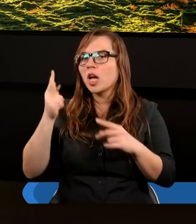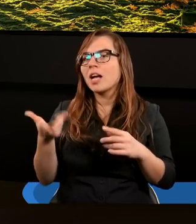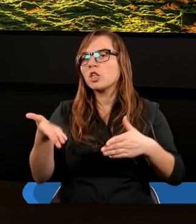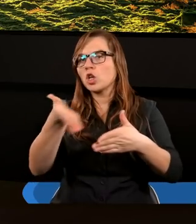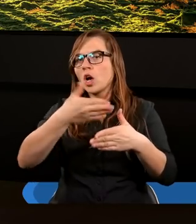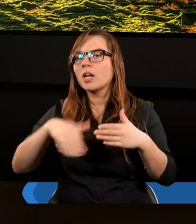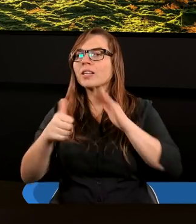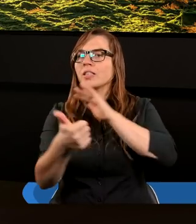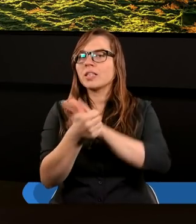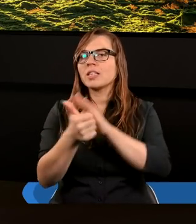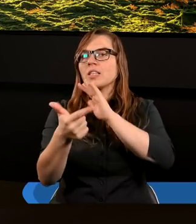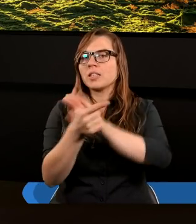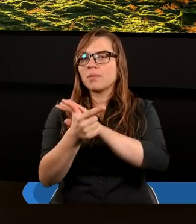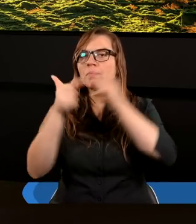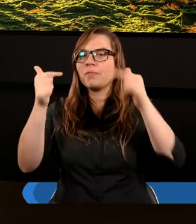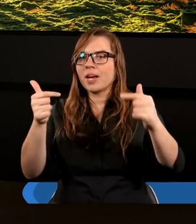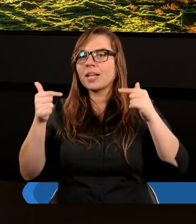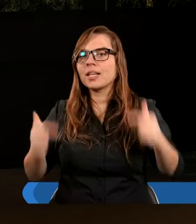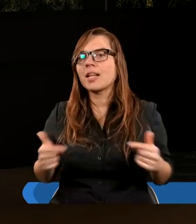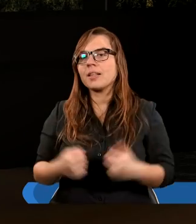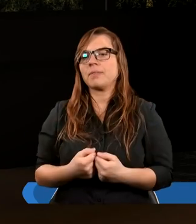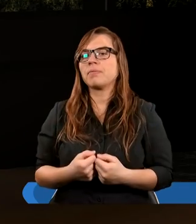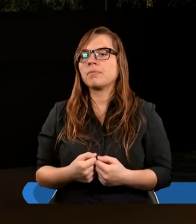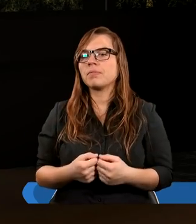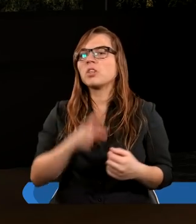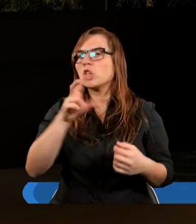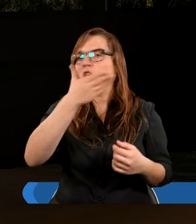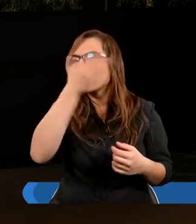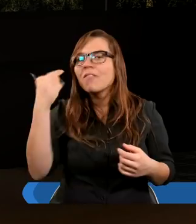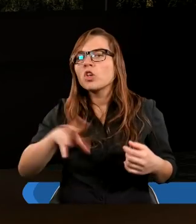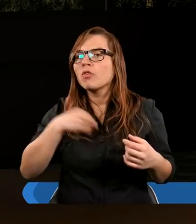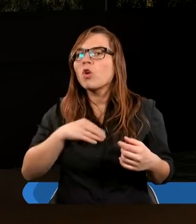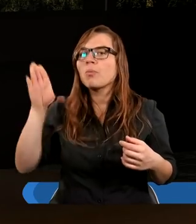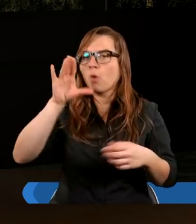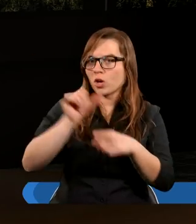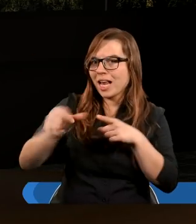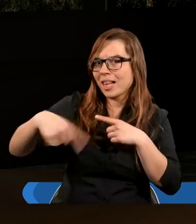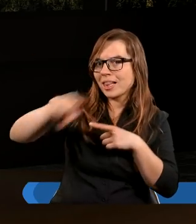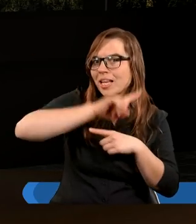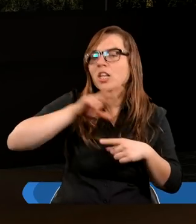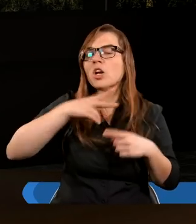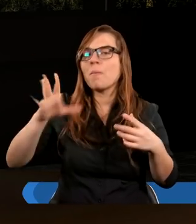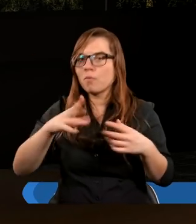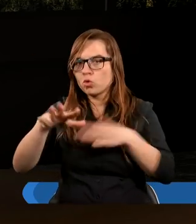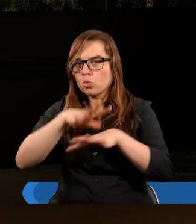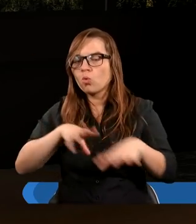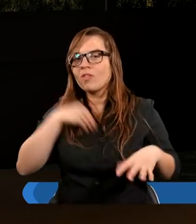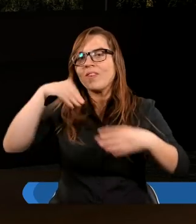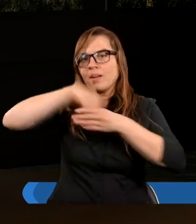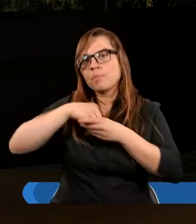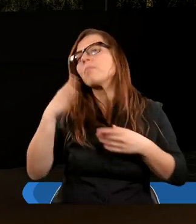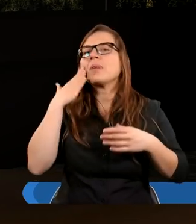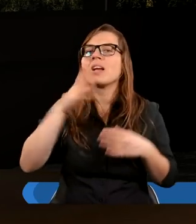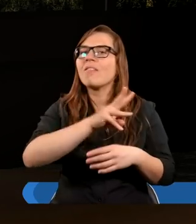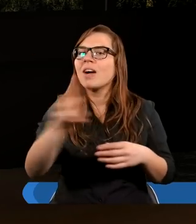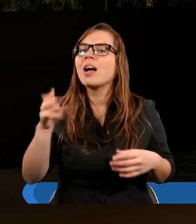rozdział, szesnasty i siedemnasty werset. Czy nie wiecie, że świątynią Bożą jesteście i że Duch Boży mieszka w